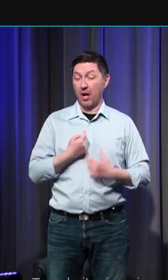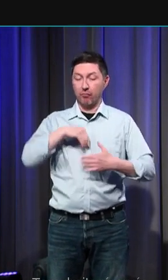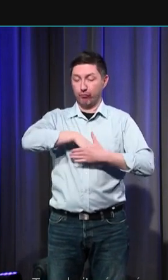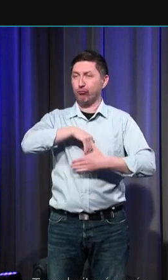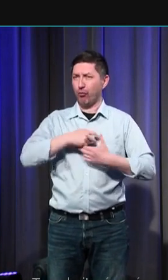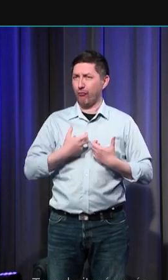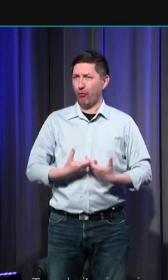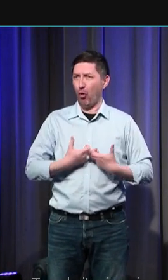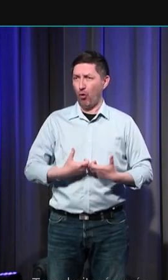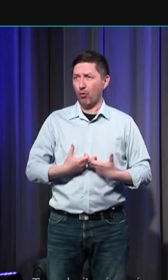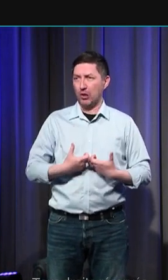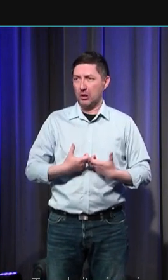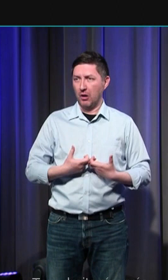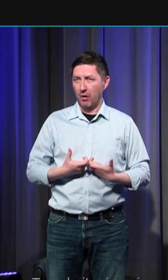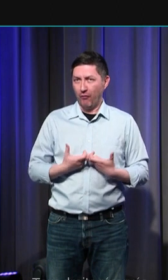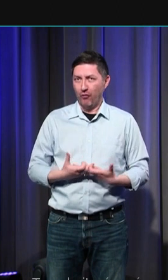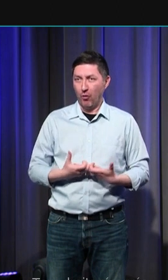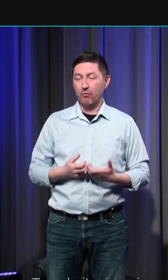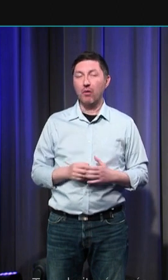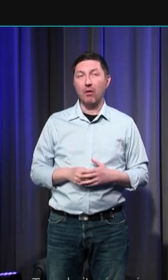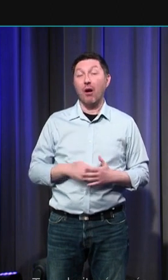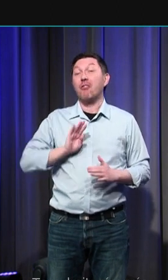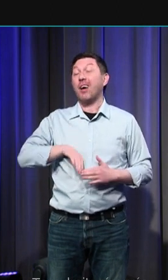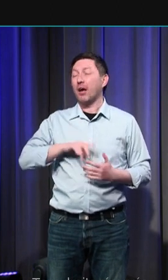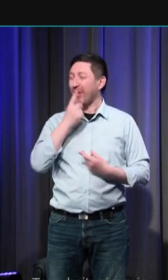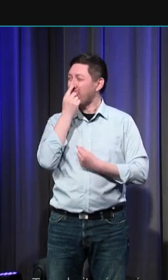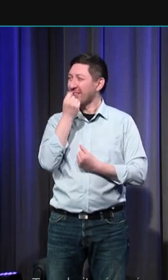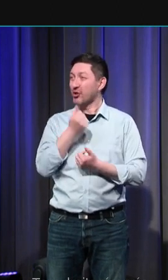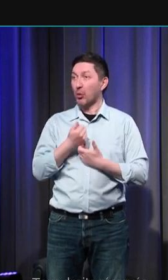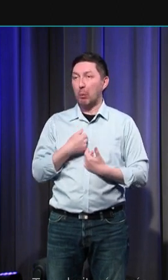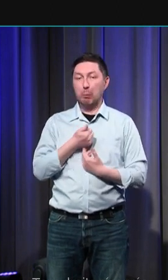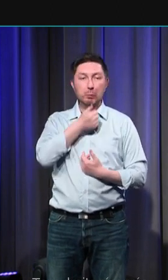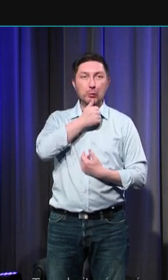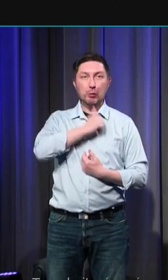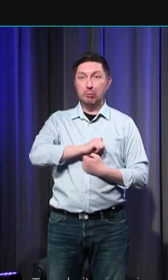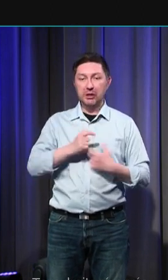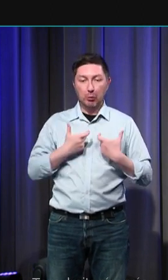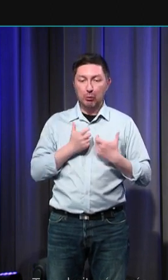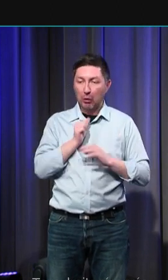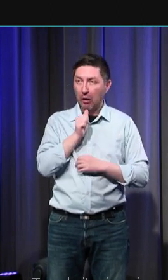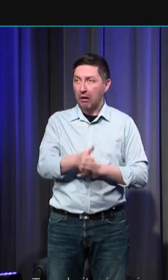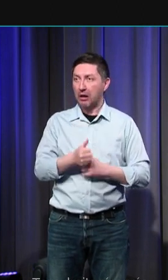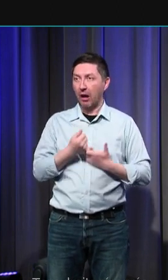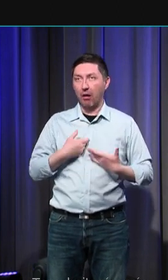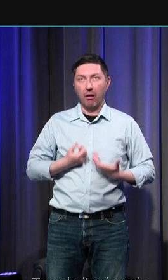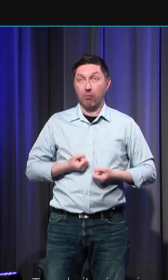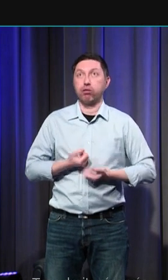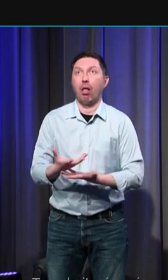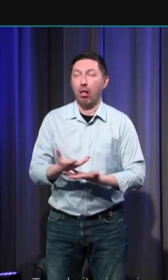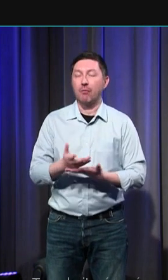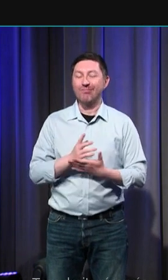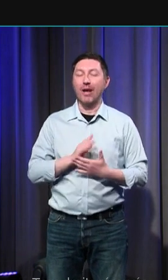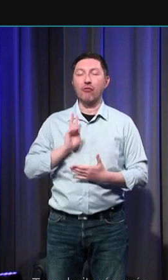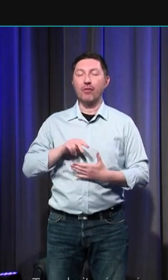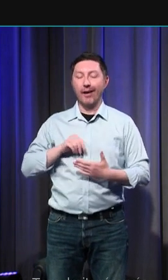si nous avons l'impression que nos émotions nous échappent, que la plupart du temps nous les subissons, en réalité, d'une façon ou d'une